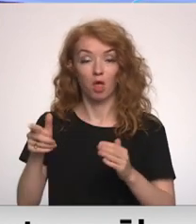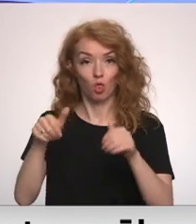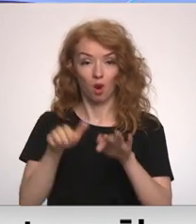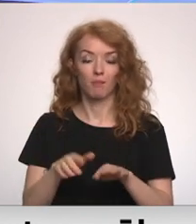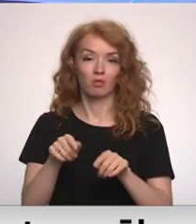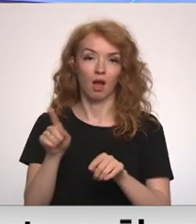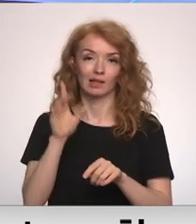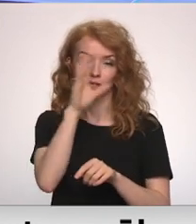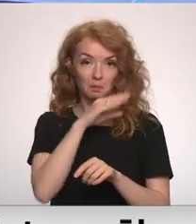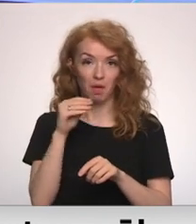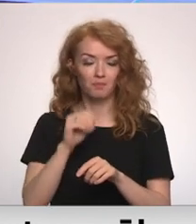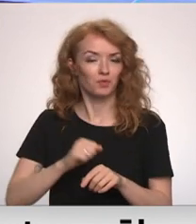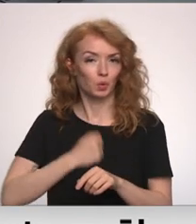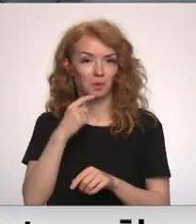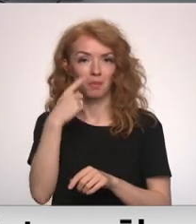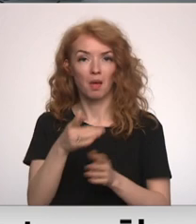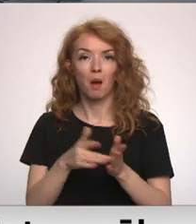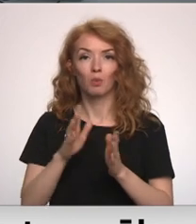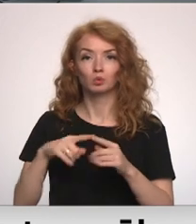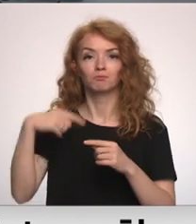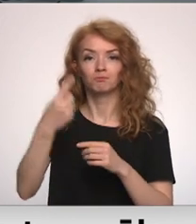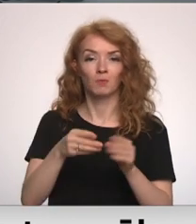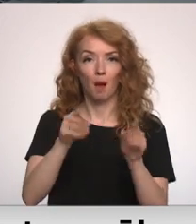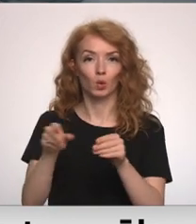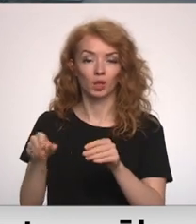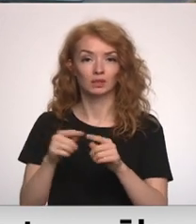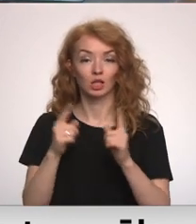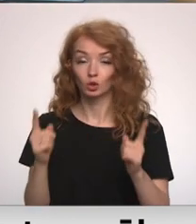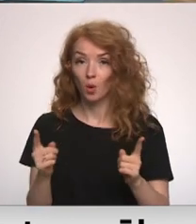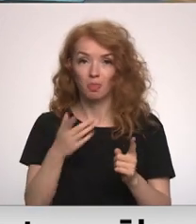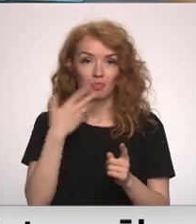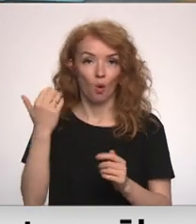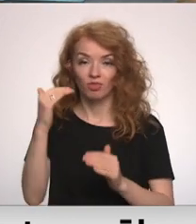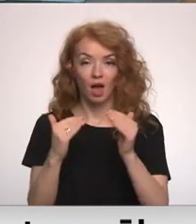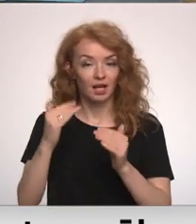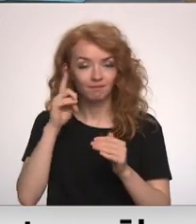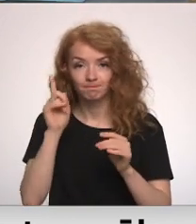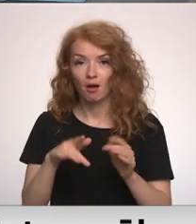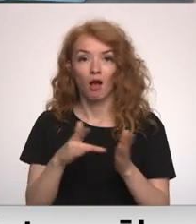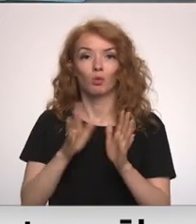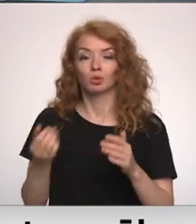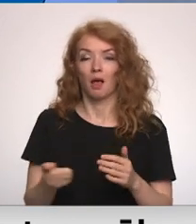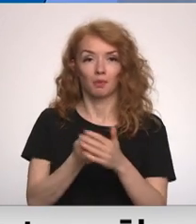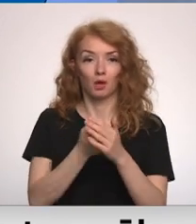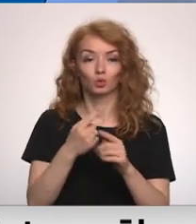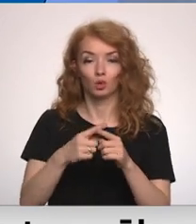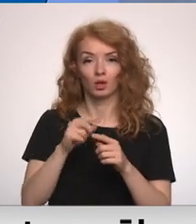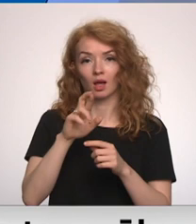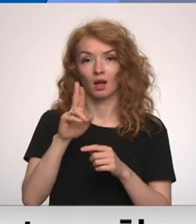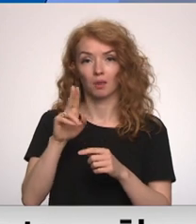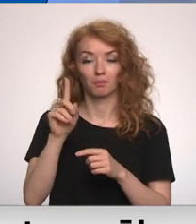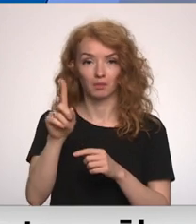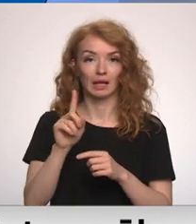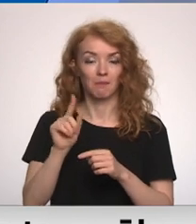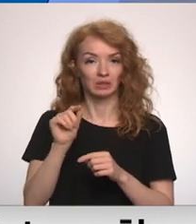Pašreiz esot grūti teikt, kāda būs nākamā apkursa sezona. Nav zināminēt starifi, ne dziespējamie atbalsti. Pārvaldnieka prognozes esot